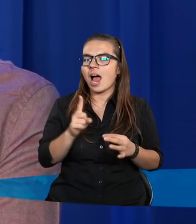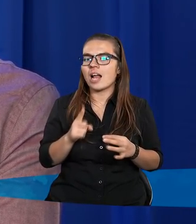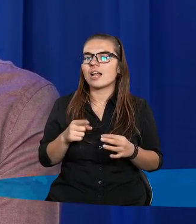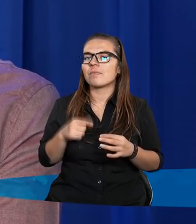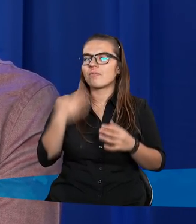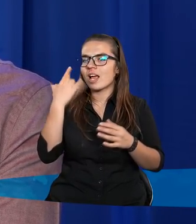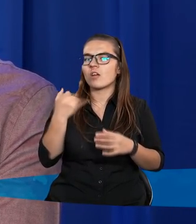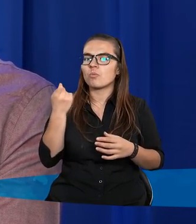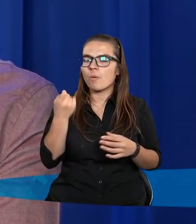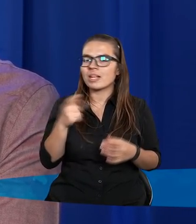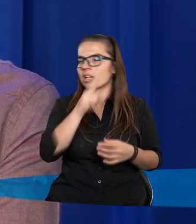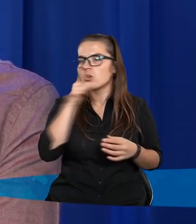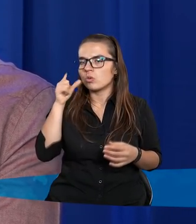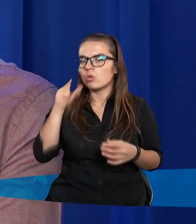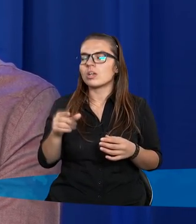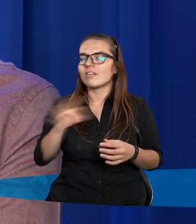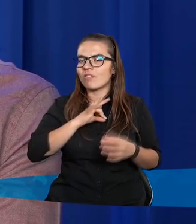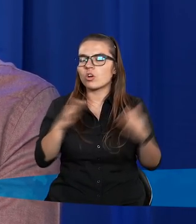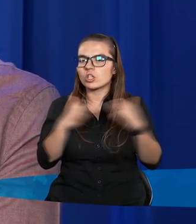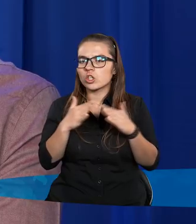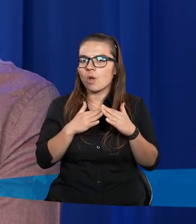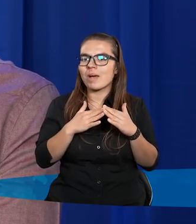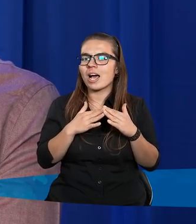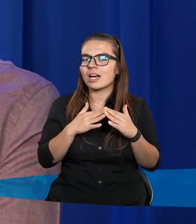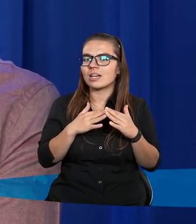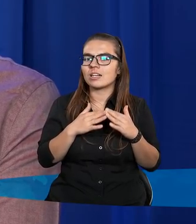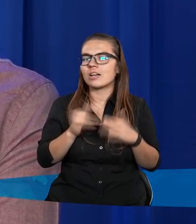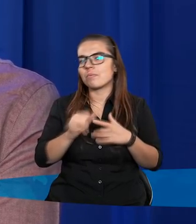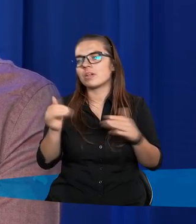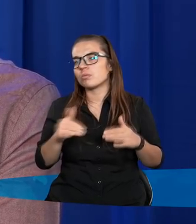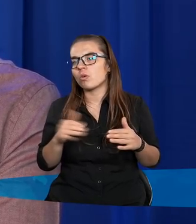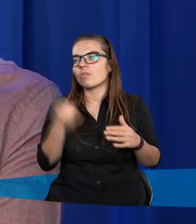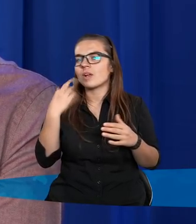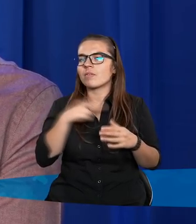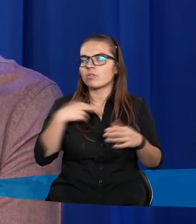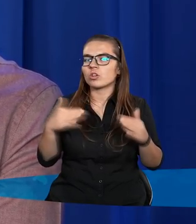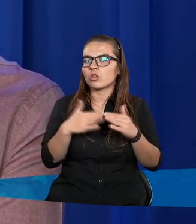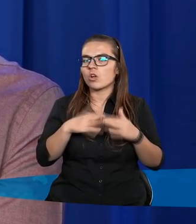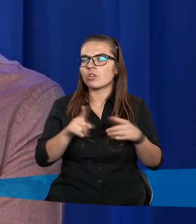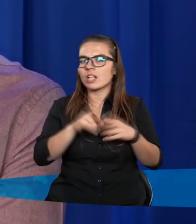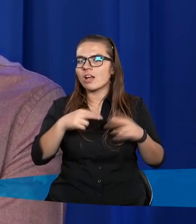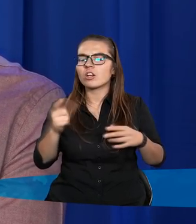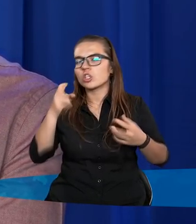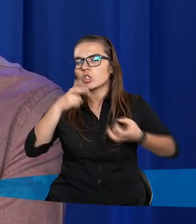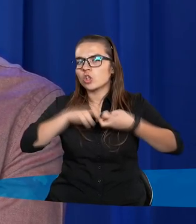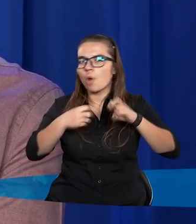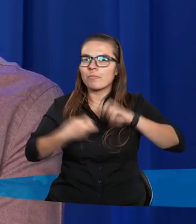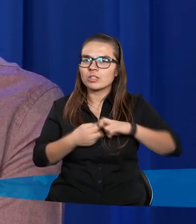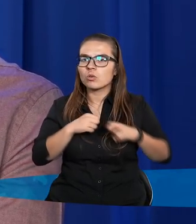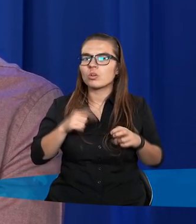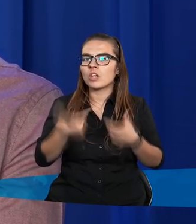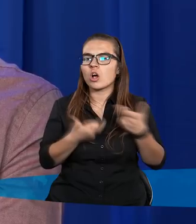w wielu momentach ludzie będąc w swoich domach, być może my wrócimy do naszych domów i gdzieś to życie się komplikuje.